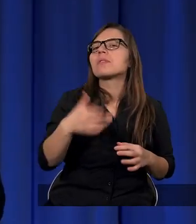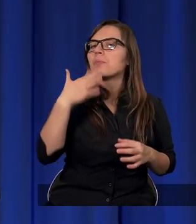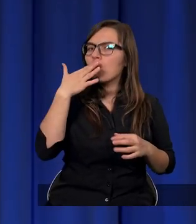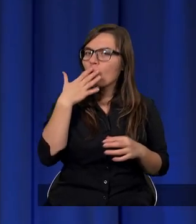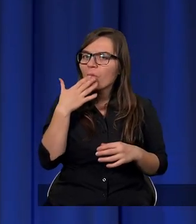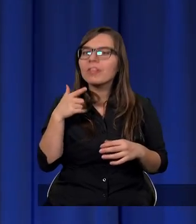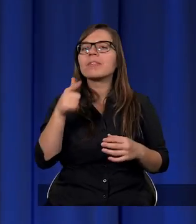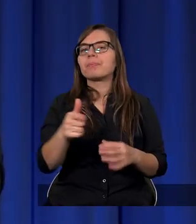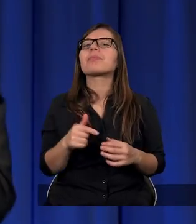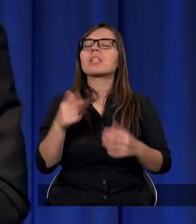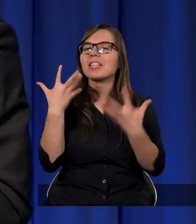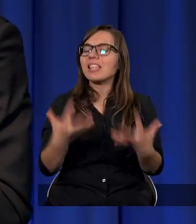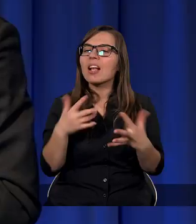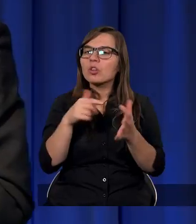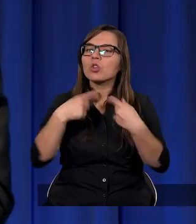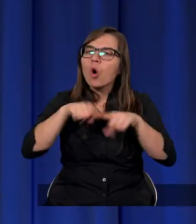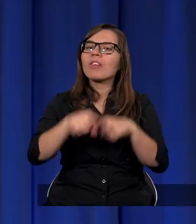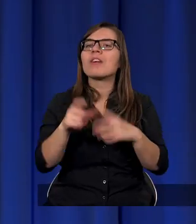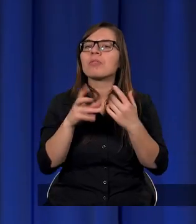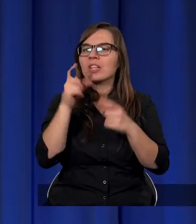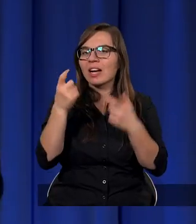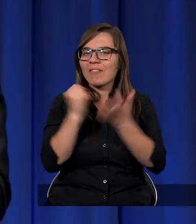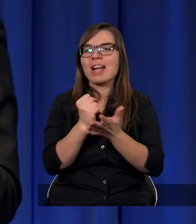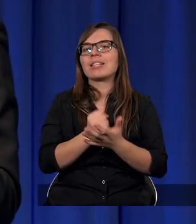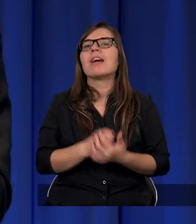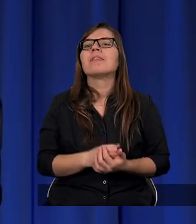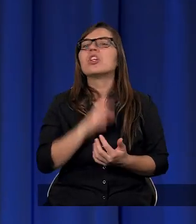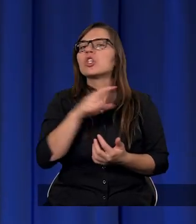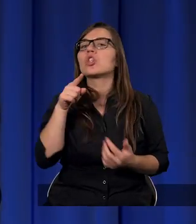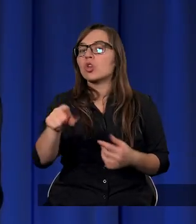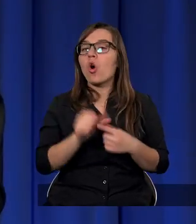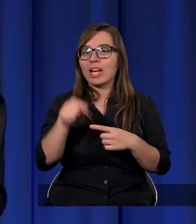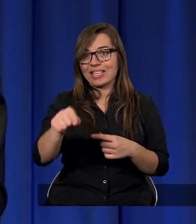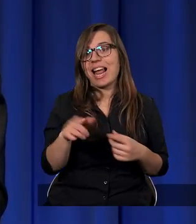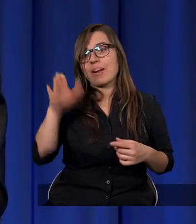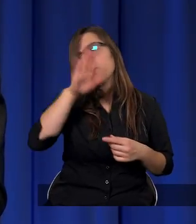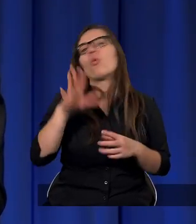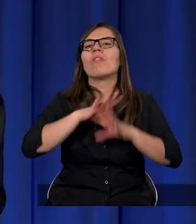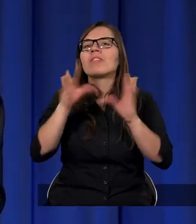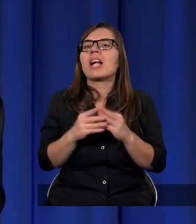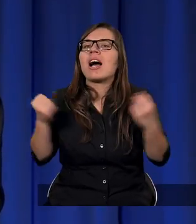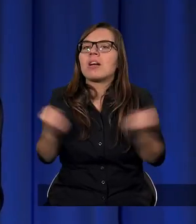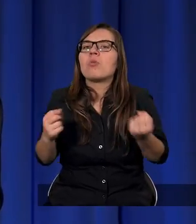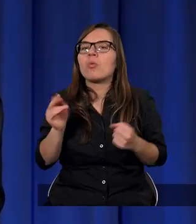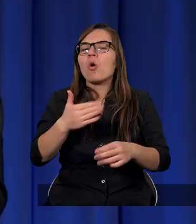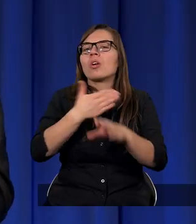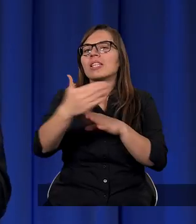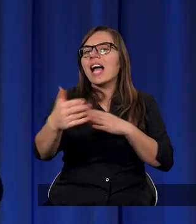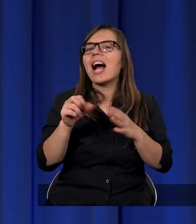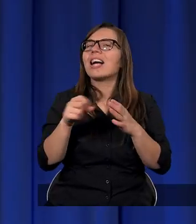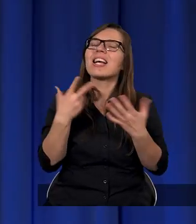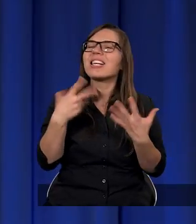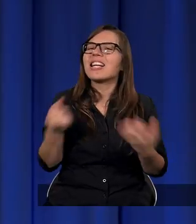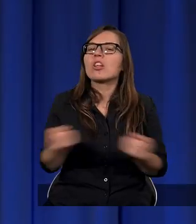Dlatego chcą go kamienować za bluźnierstwo. No i właśnie, czy to jest ten Bóg Wszechmogący? Bo w dalszym ciągu tutaj do tego nie